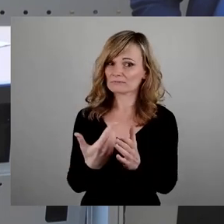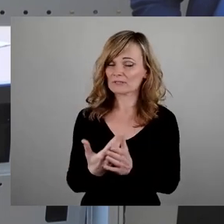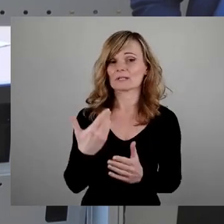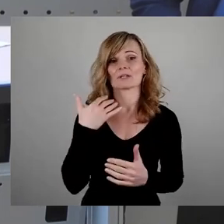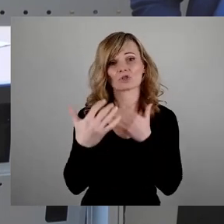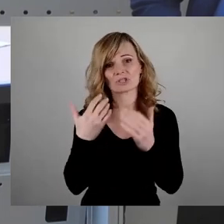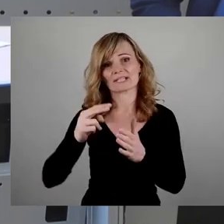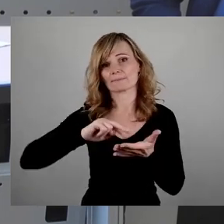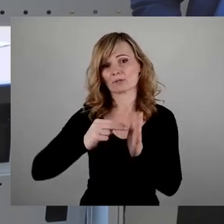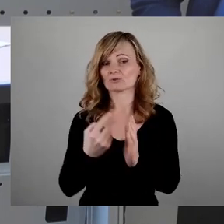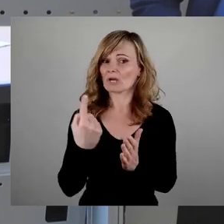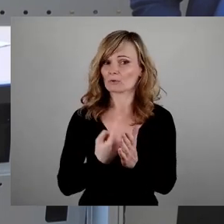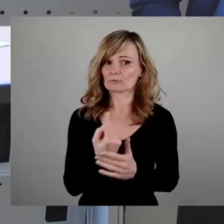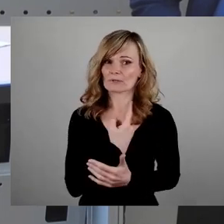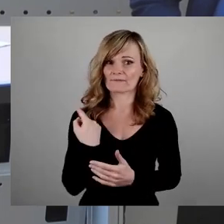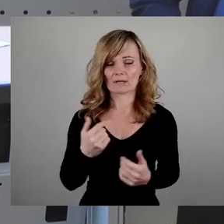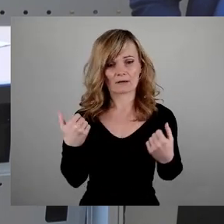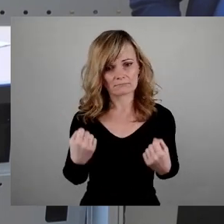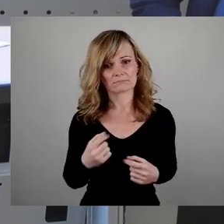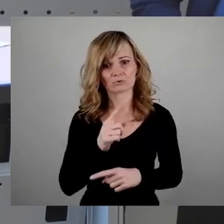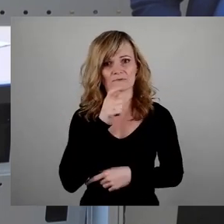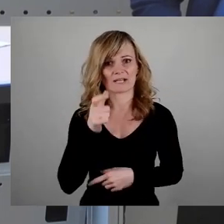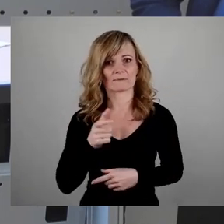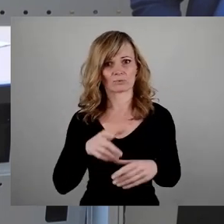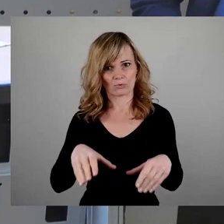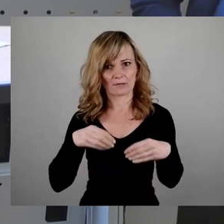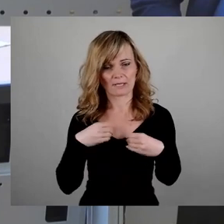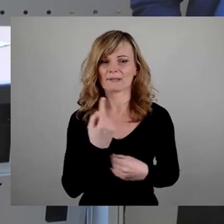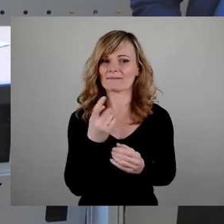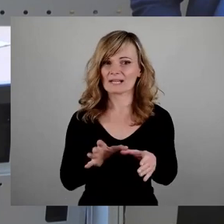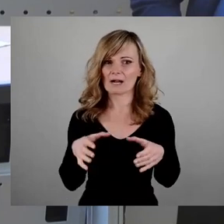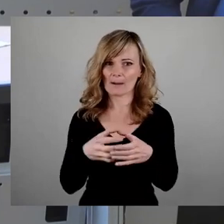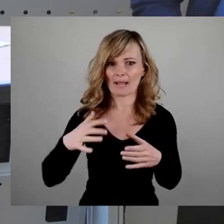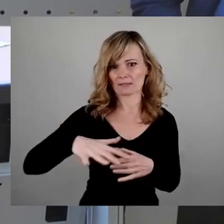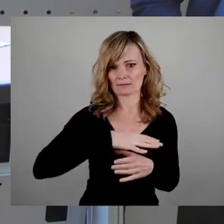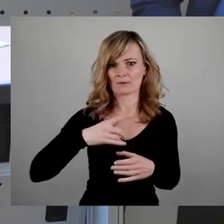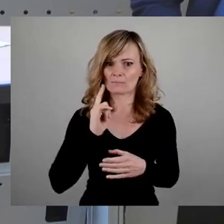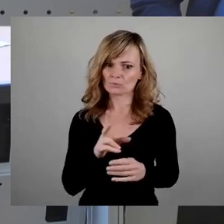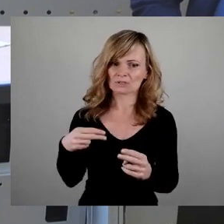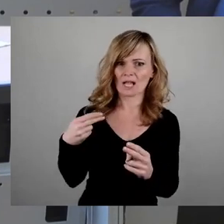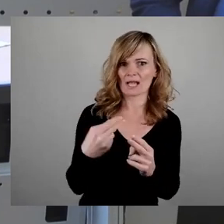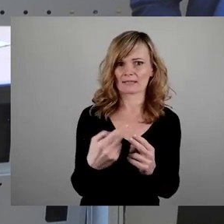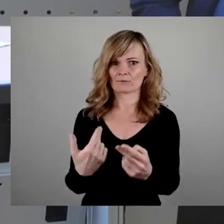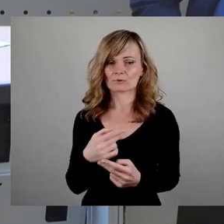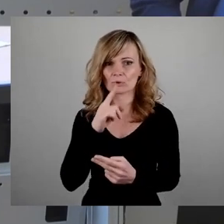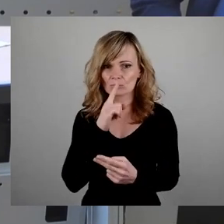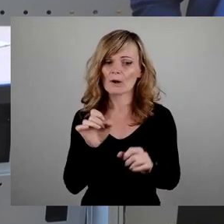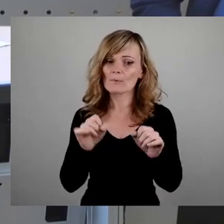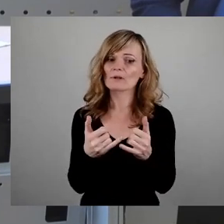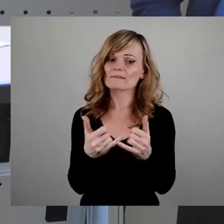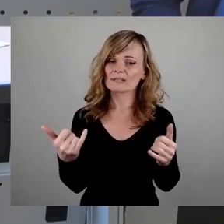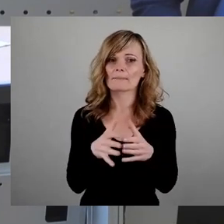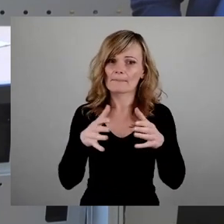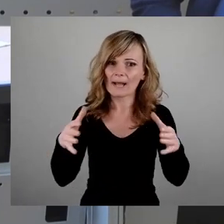müssen wir uns stellen. Dafür müssen wir als Gemeinwesen eine Antwort finden. Das kann nur in einem breiten öffentlichen